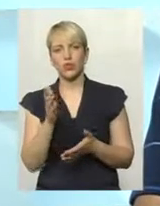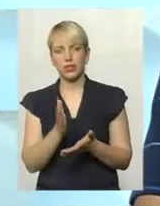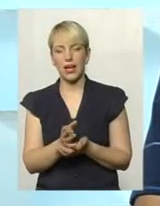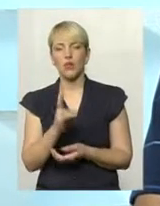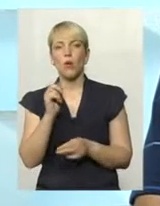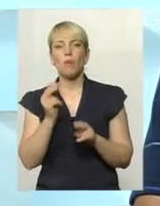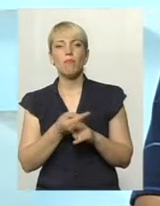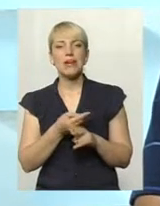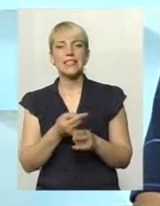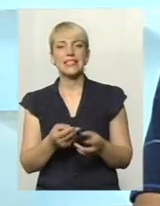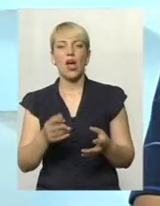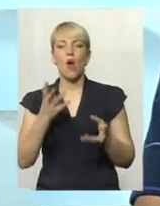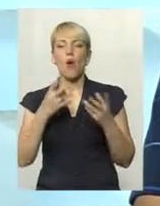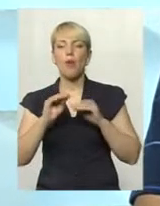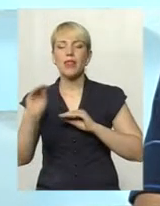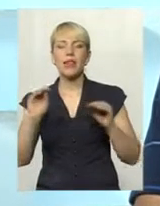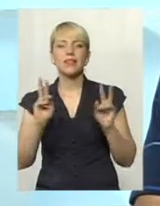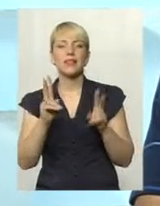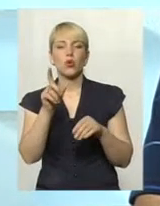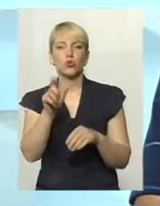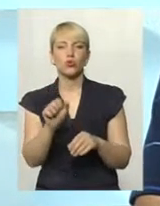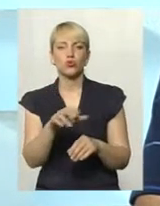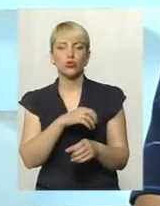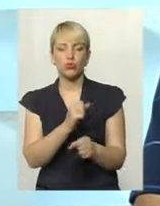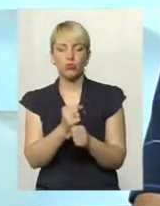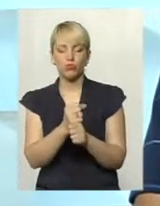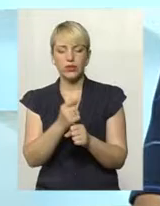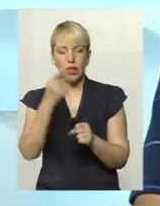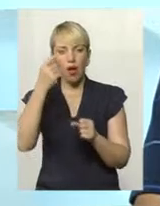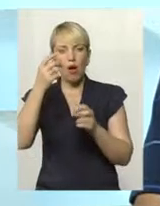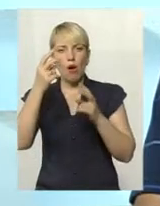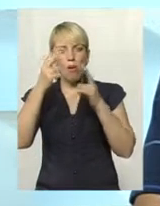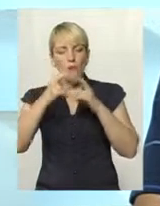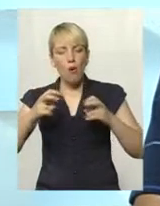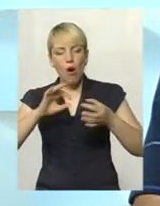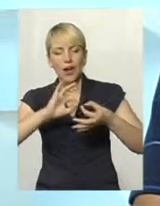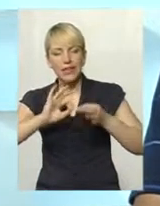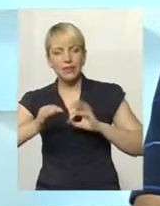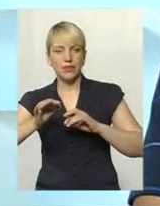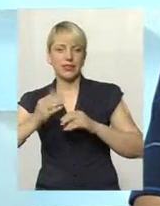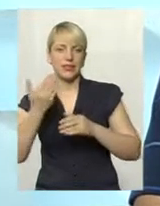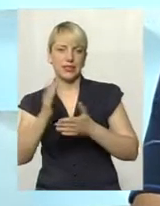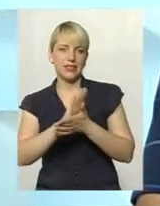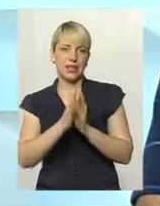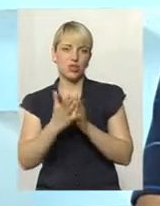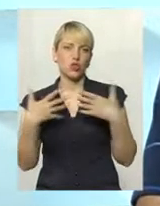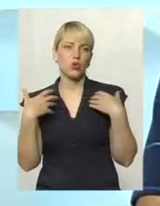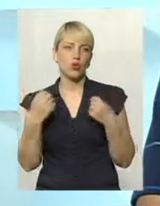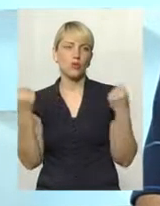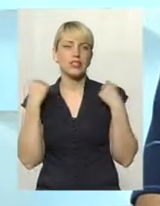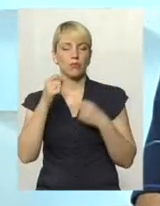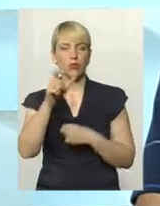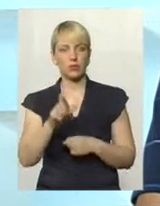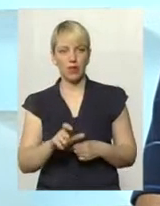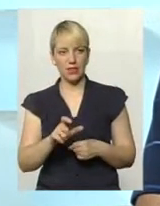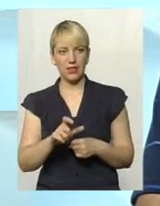відповідного обладнання, як він може зробити поглиблений аналіз стану здоров'я спортсмена? Тим більше, спортсмена